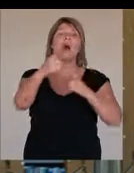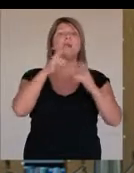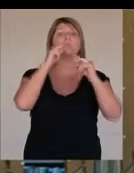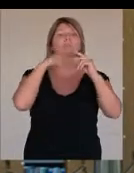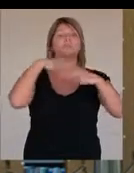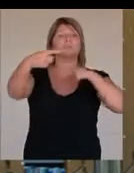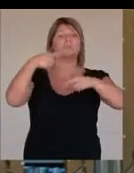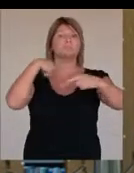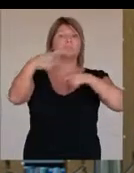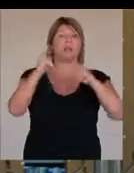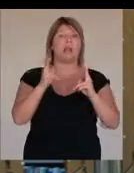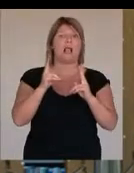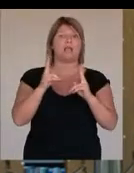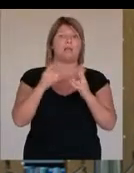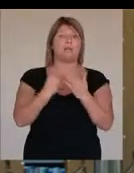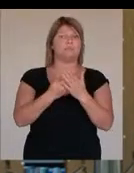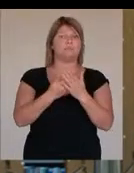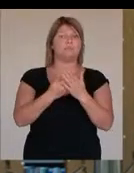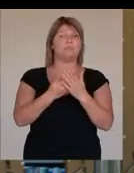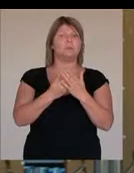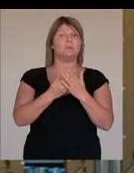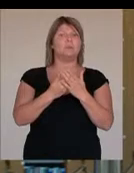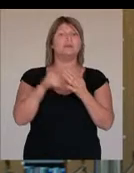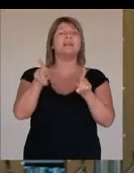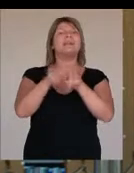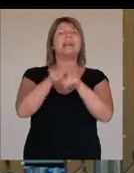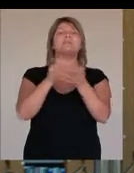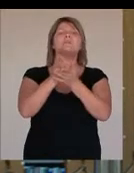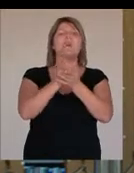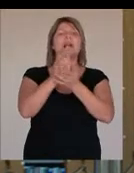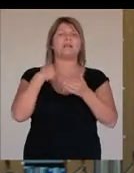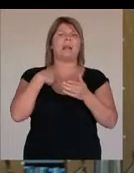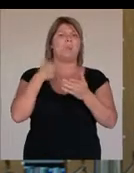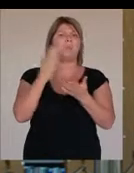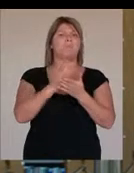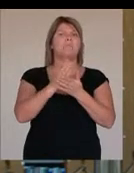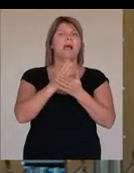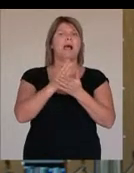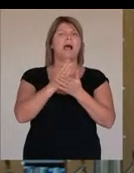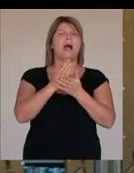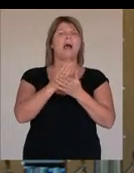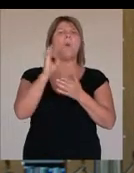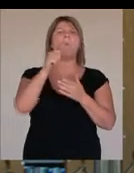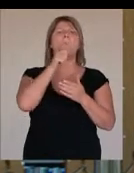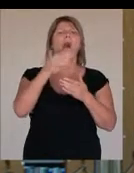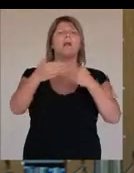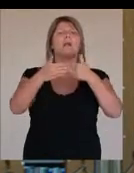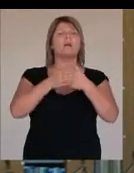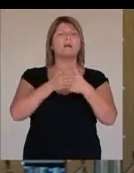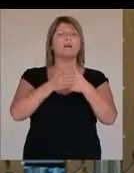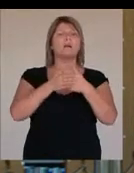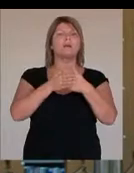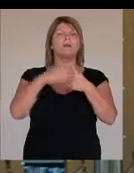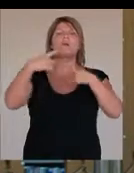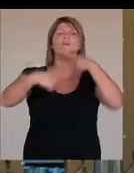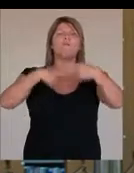párbeszédet kezdeményezni. Ilyen szolgáltatások nálunk már az OPAC mellett,